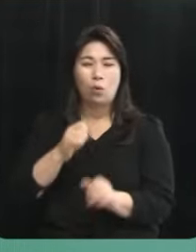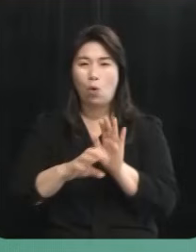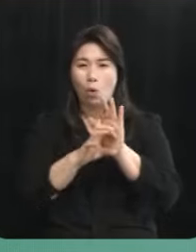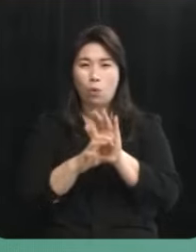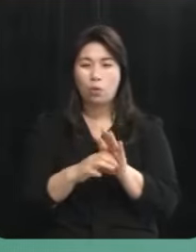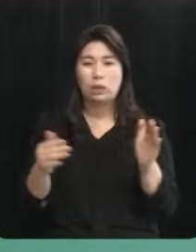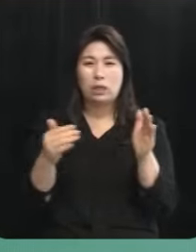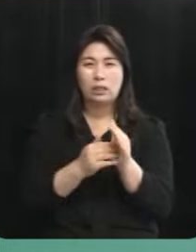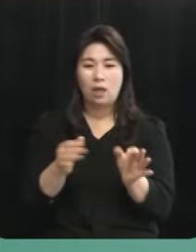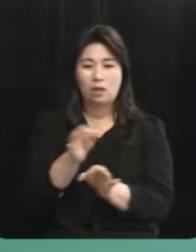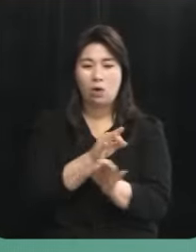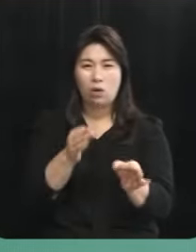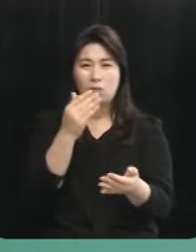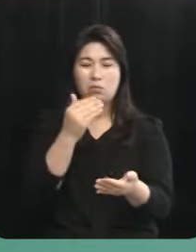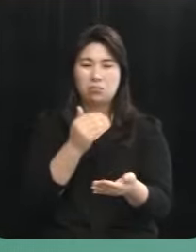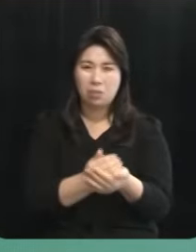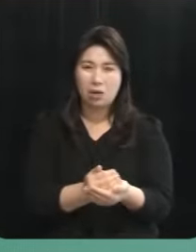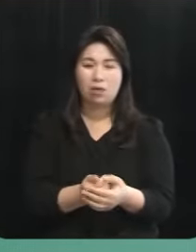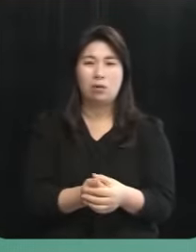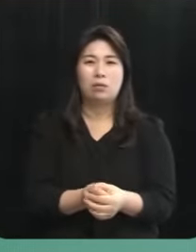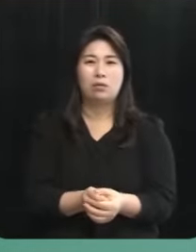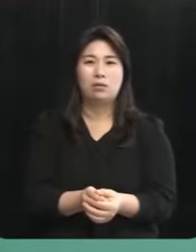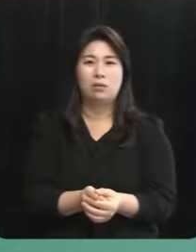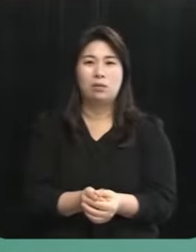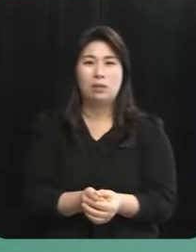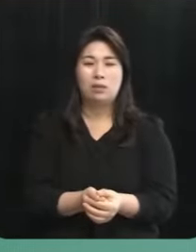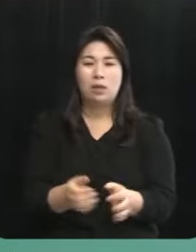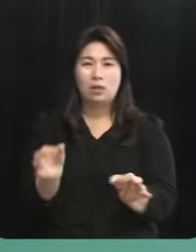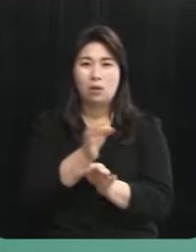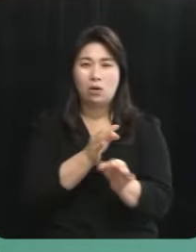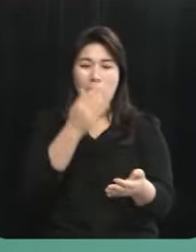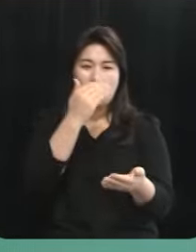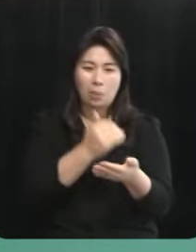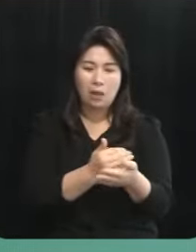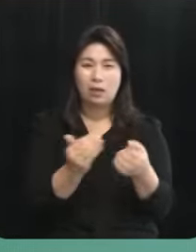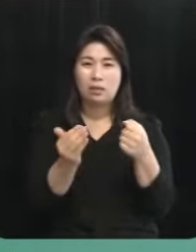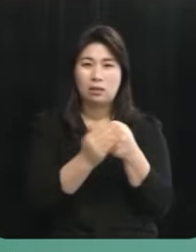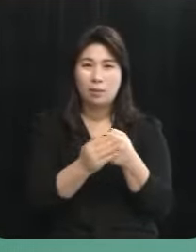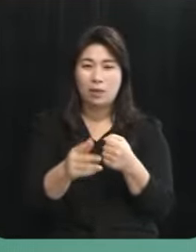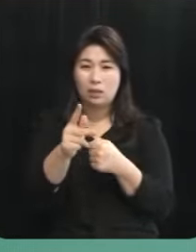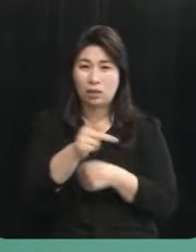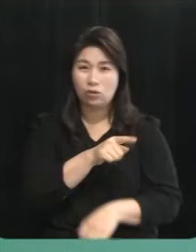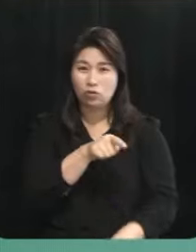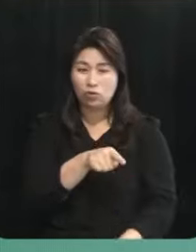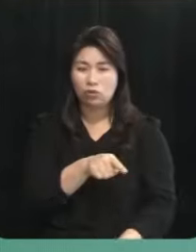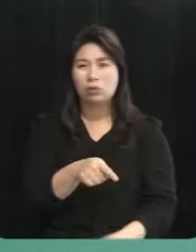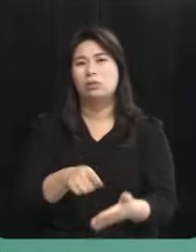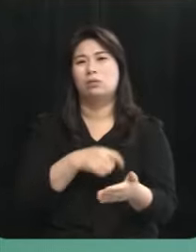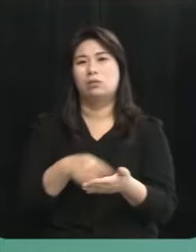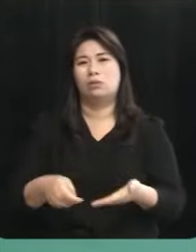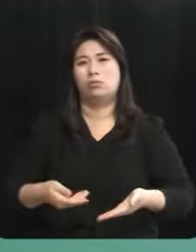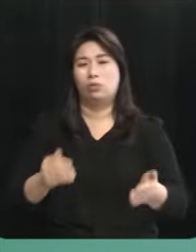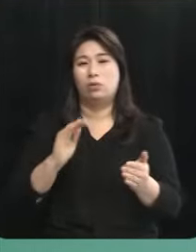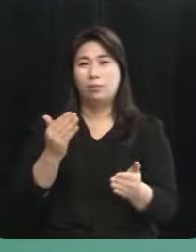때 영업 제한과 그리고 그 영업 제한으로 이루어졌던 그 대출을 탕감해야 합니다